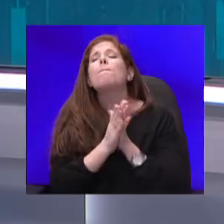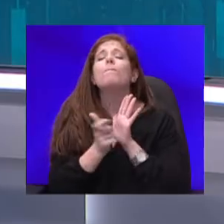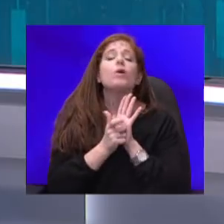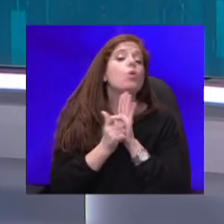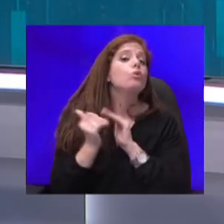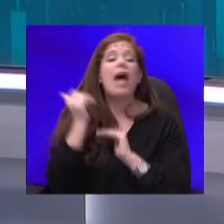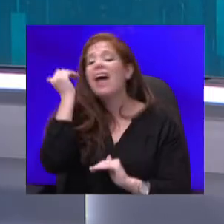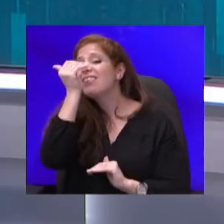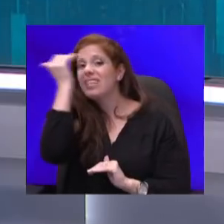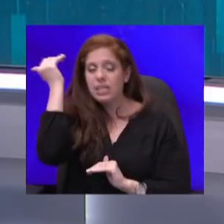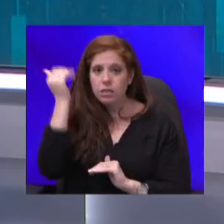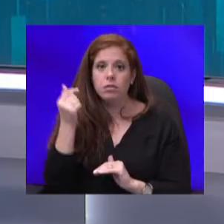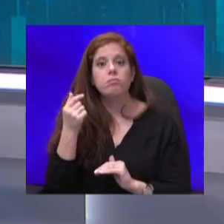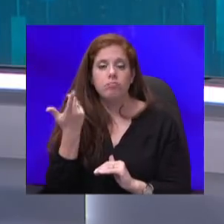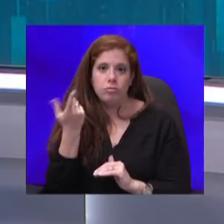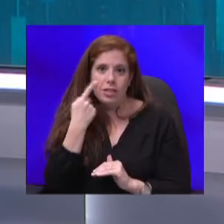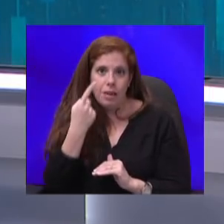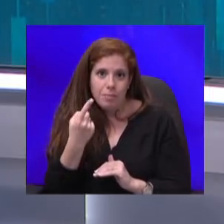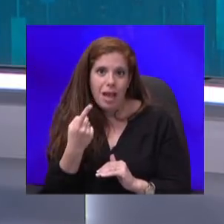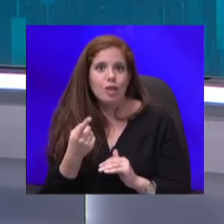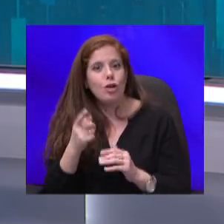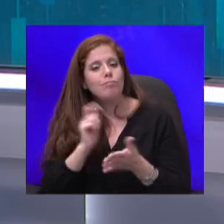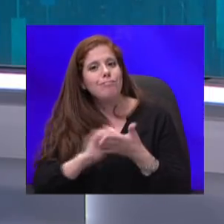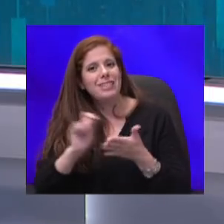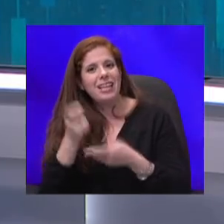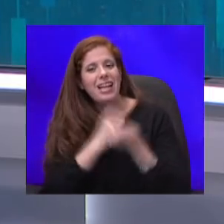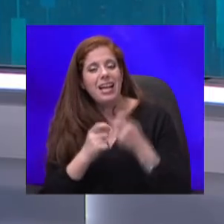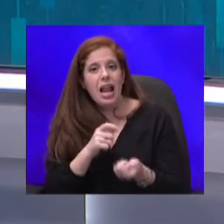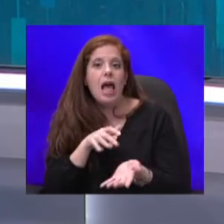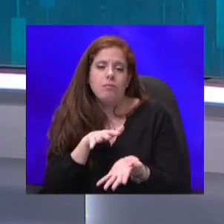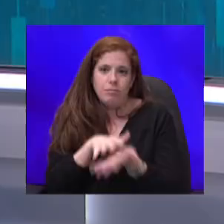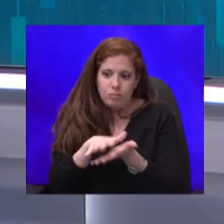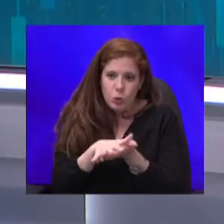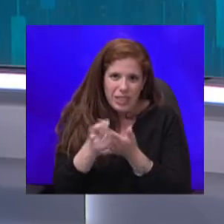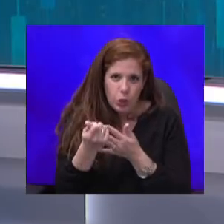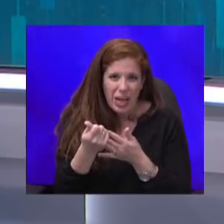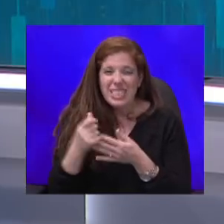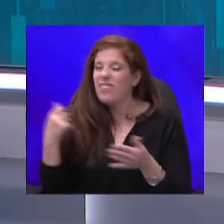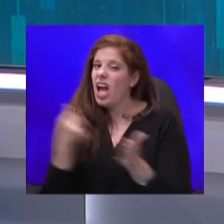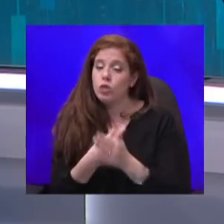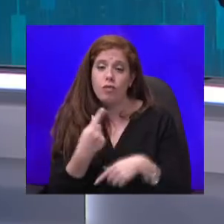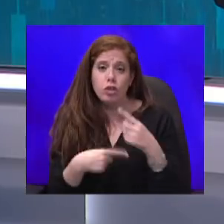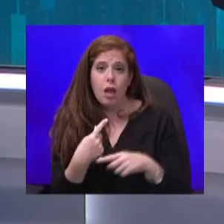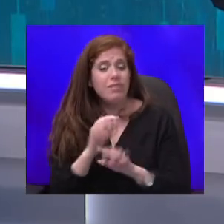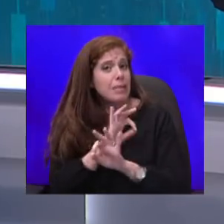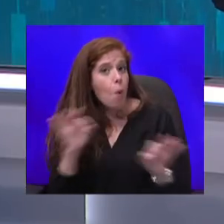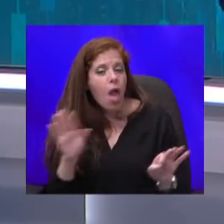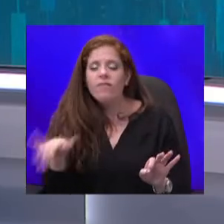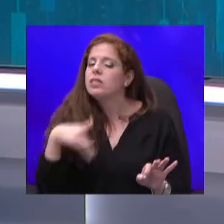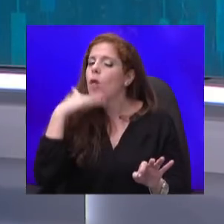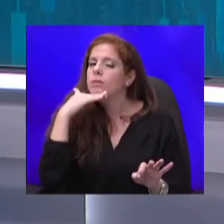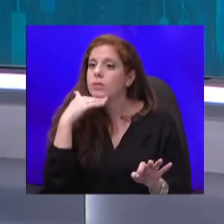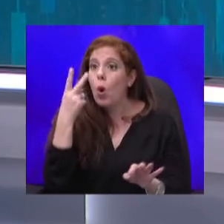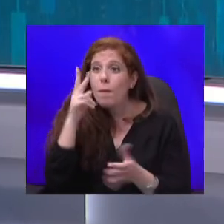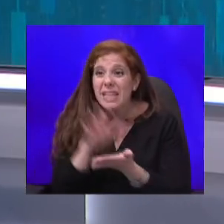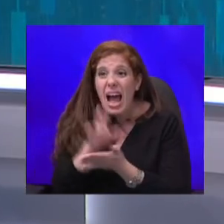יצליח להוציא את כל הכסף שהובטח עד סוף השנה. וזה מעולה. אבל זה לא מספיק בשביל לענות על הביקוש. רואים את ה-11 מיליון שקלים אקסטרה שם?